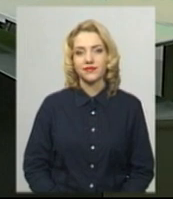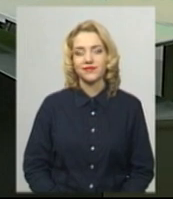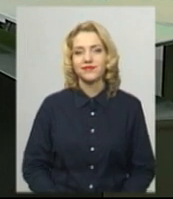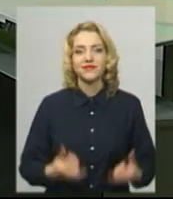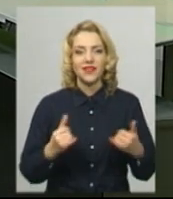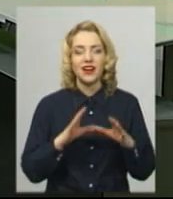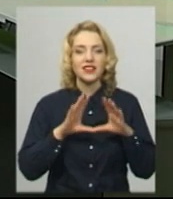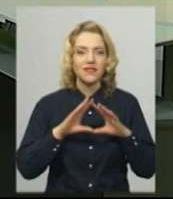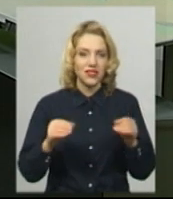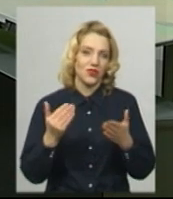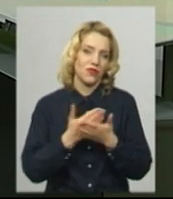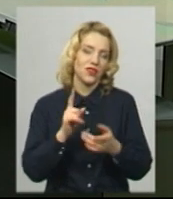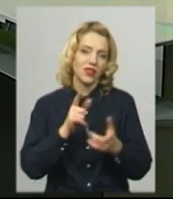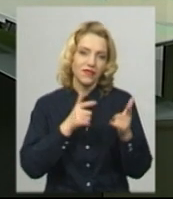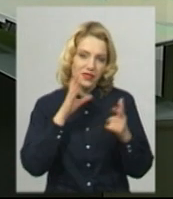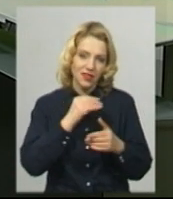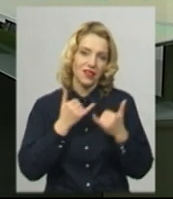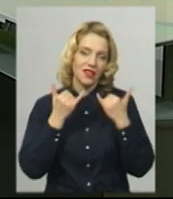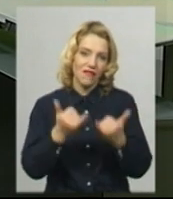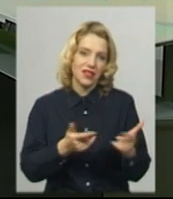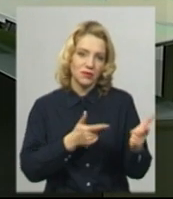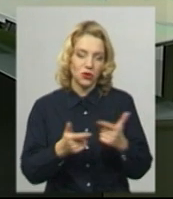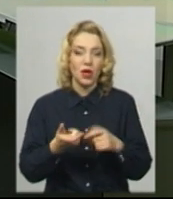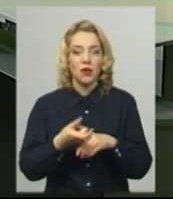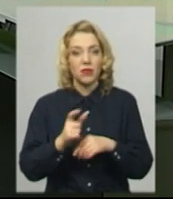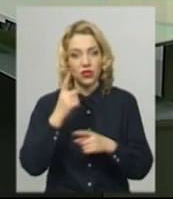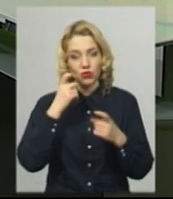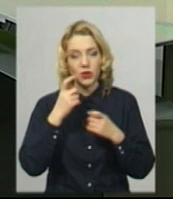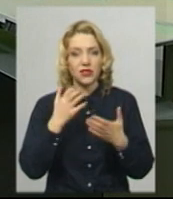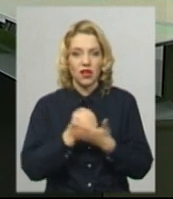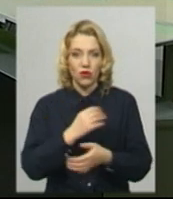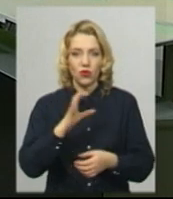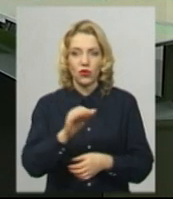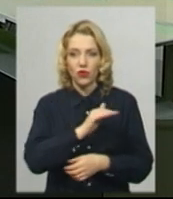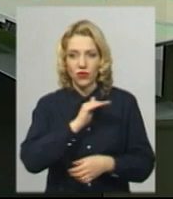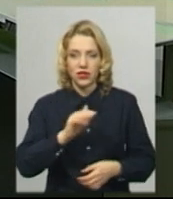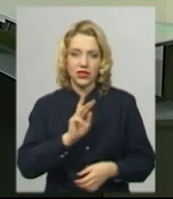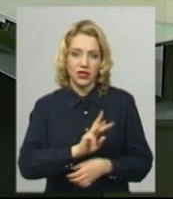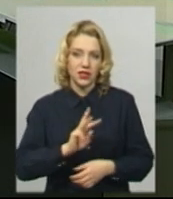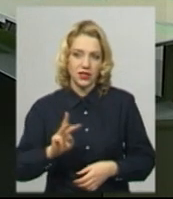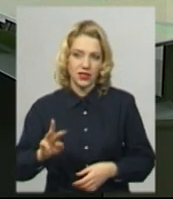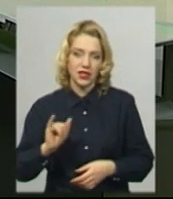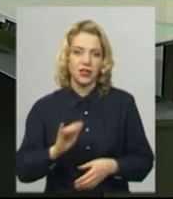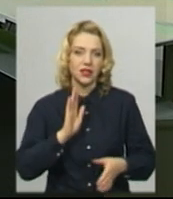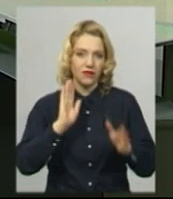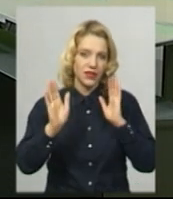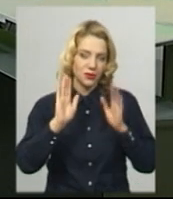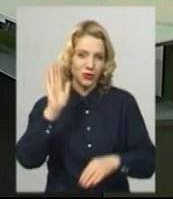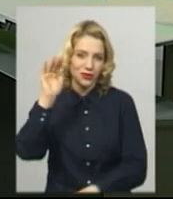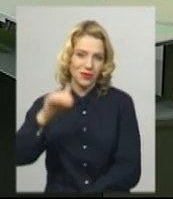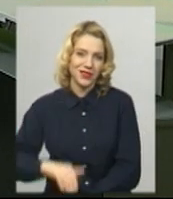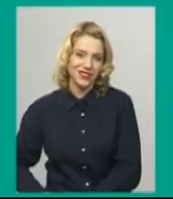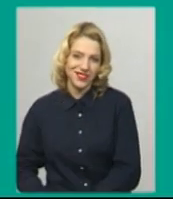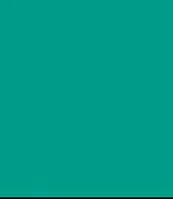Наразі це всі новини, які ми встигли для вас підготувати. Більше інформації знаходьте на нашому офіційному сайті та на сторінці у Фейсбук. Побачимось.